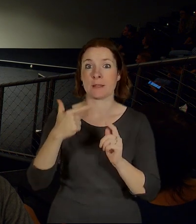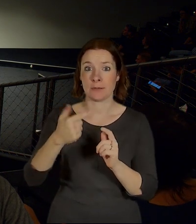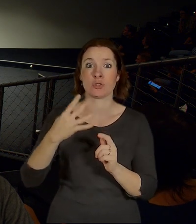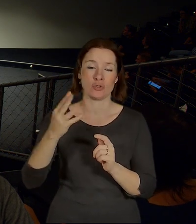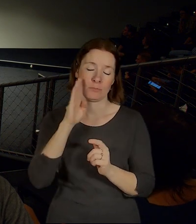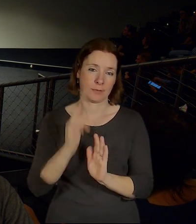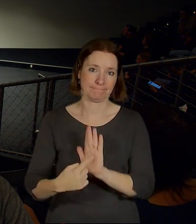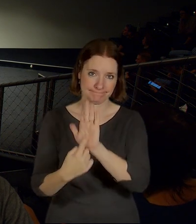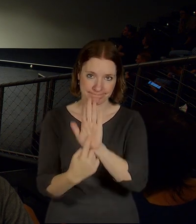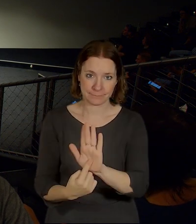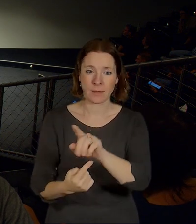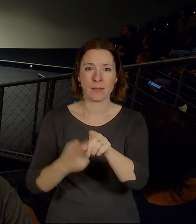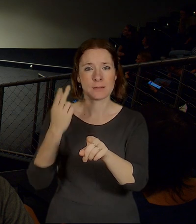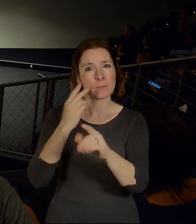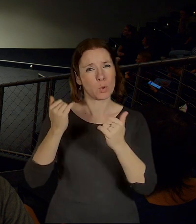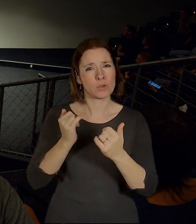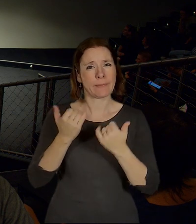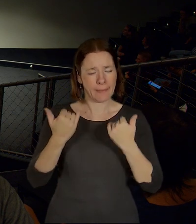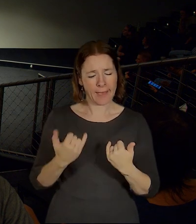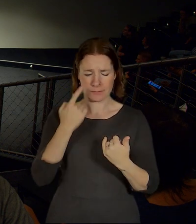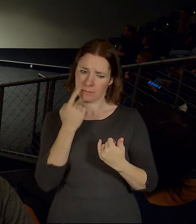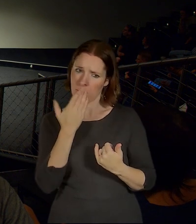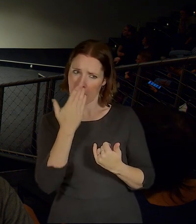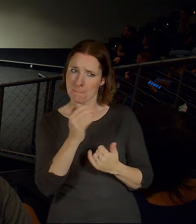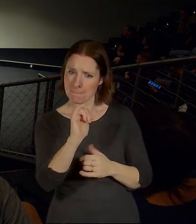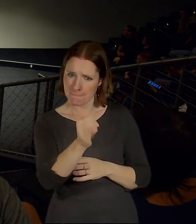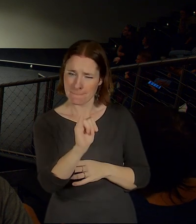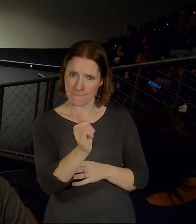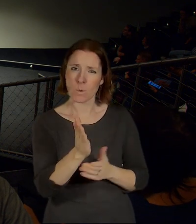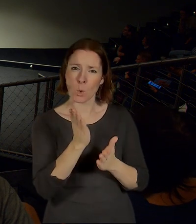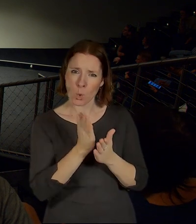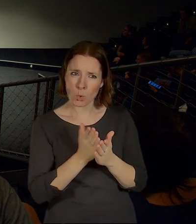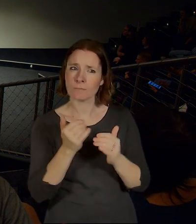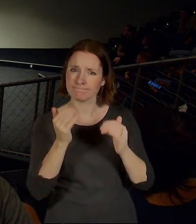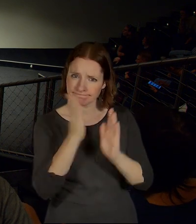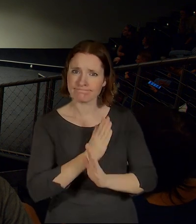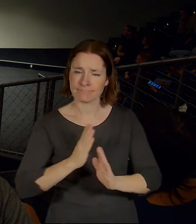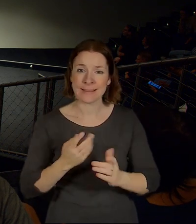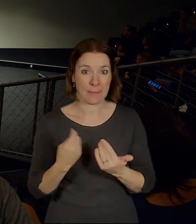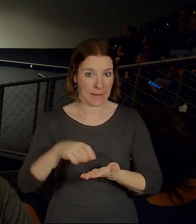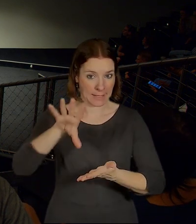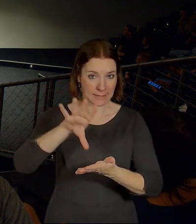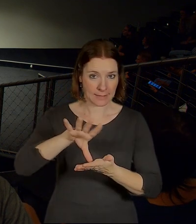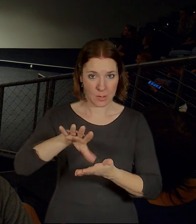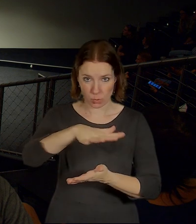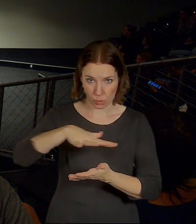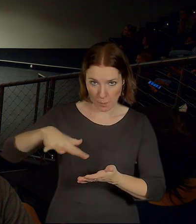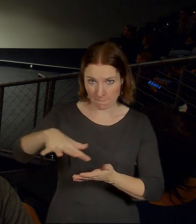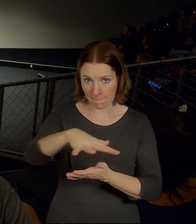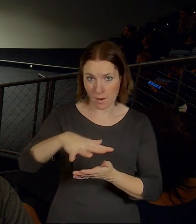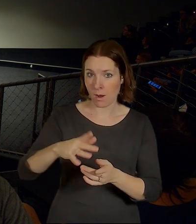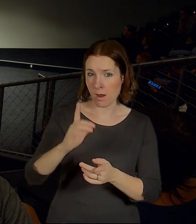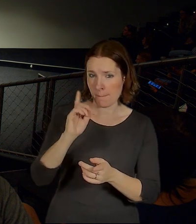můžeme říct, že vlastně se dospělo k té koncepci, kdyby vlastně v tom centru měl pod